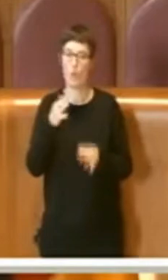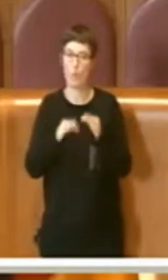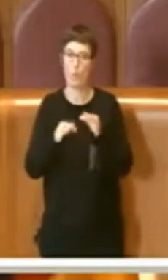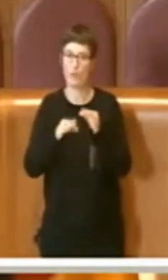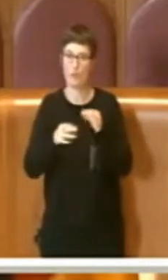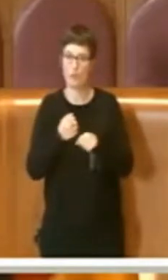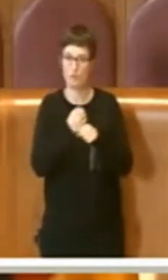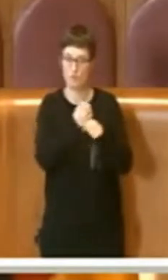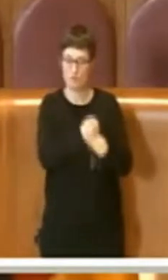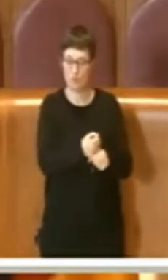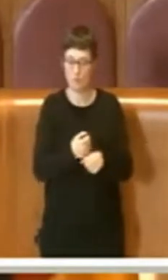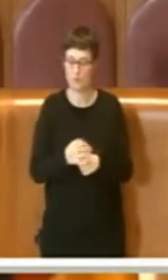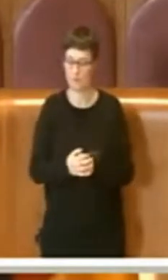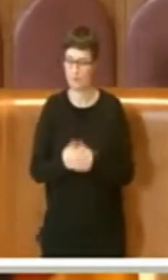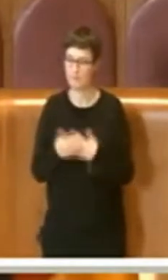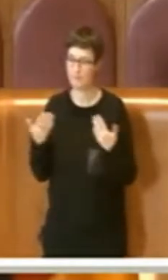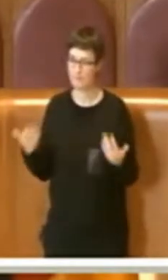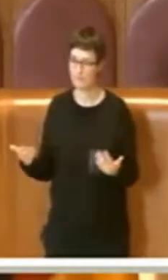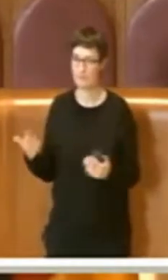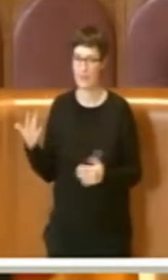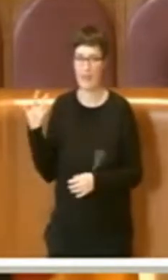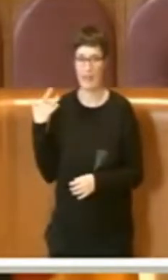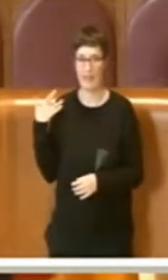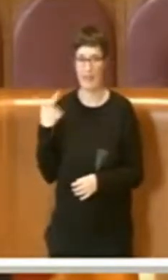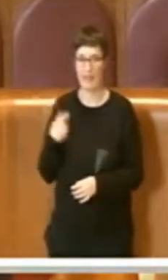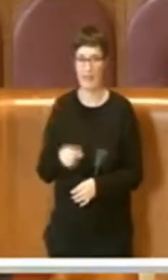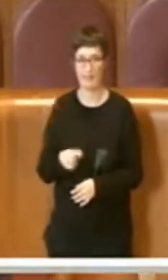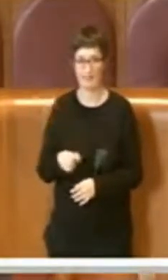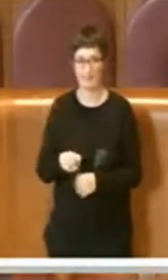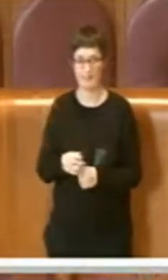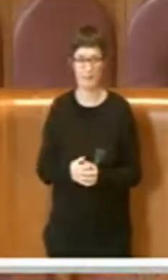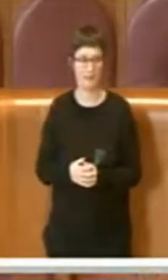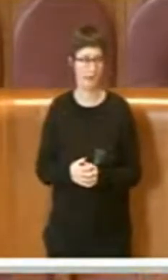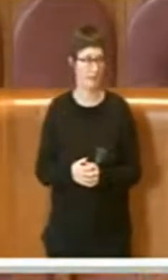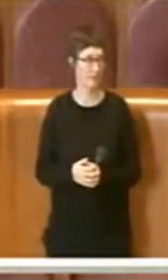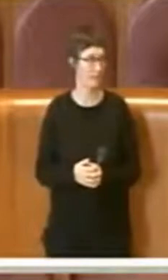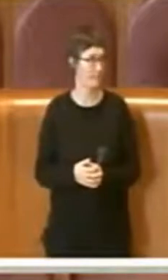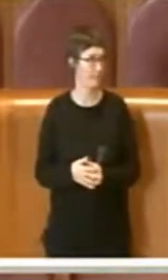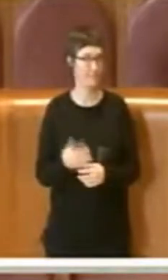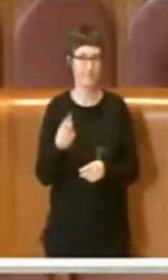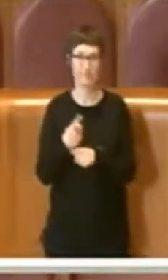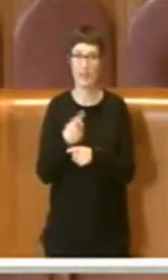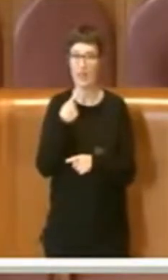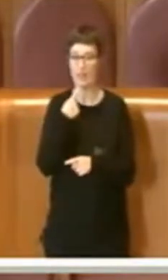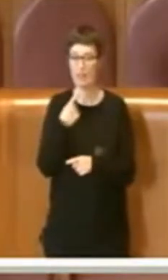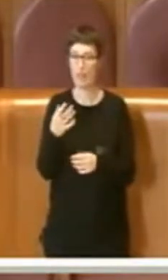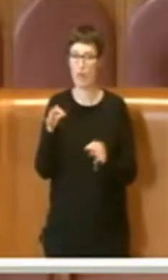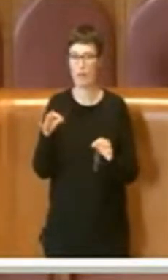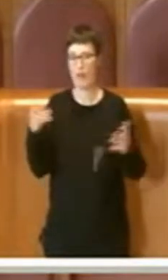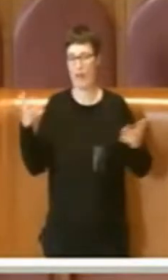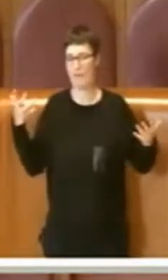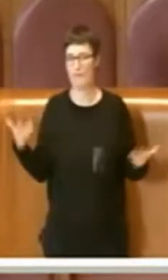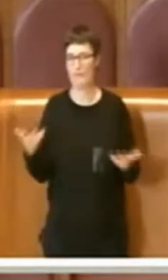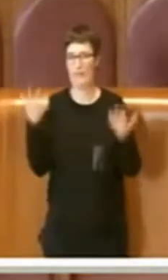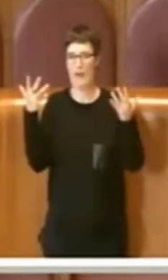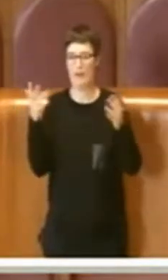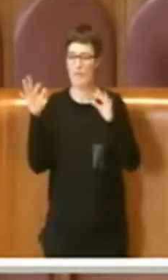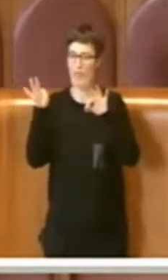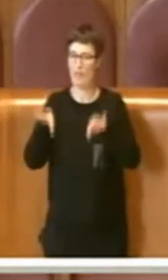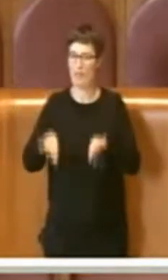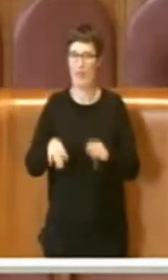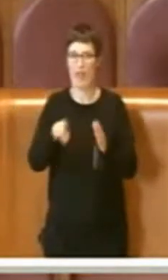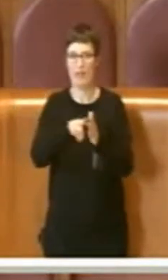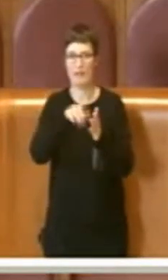Allora, grazie Presidente. Devo dire che finalmente oggi arriva in aula questa delibera,